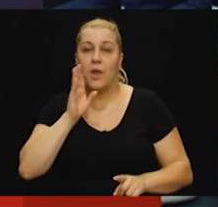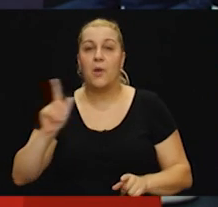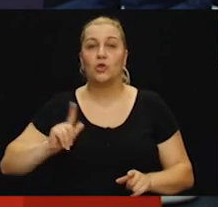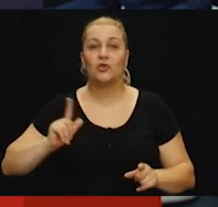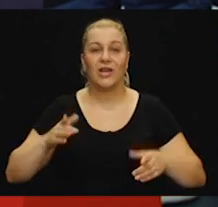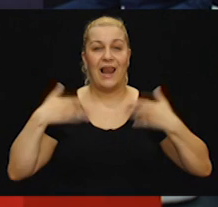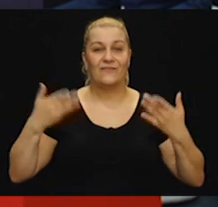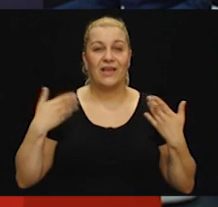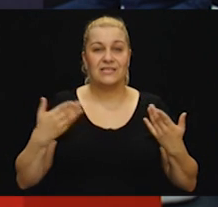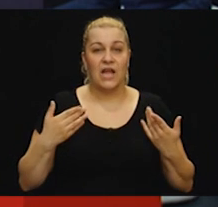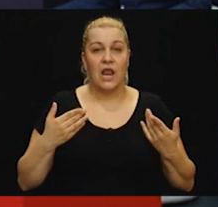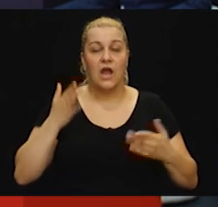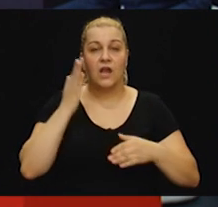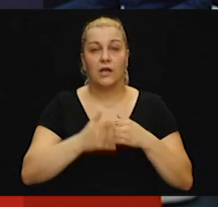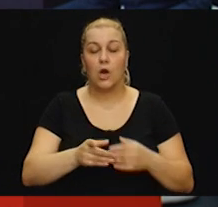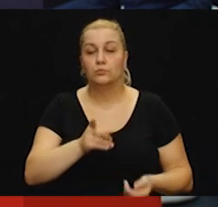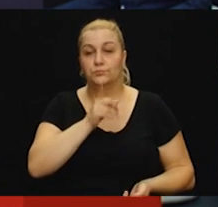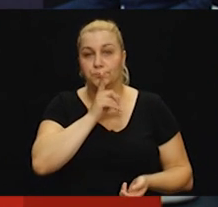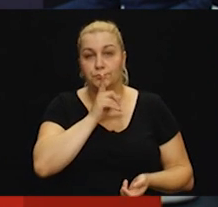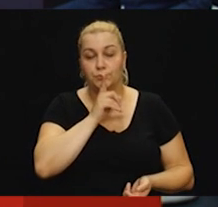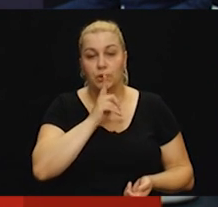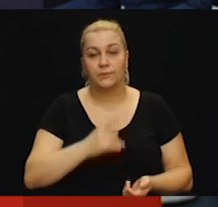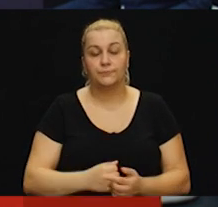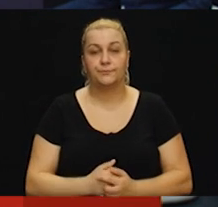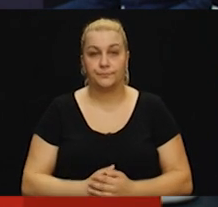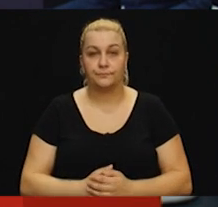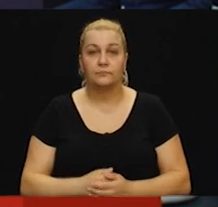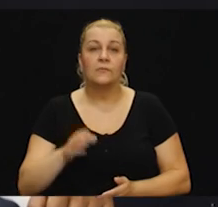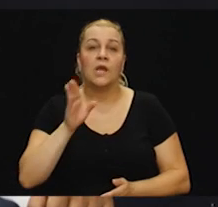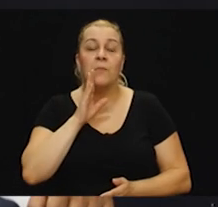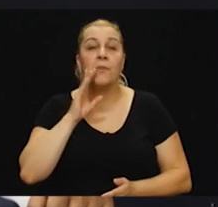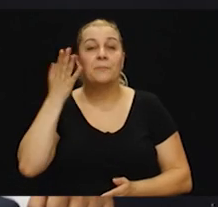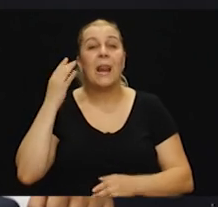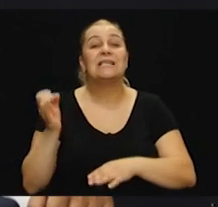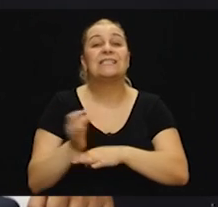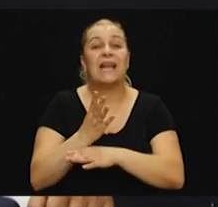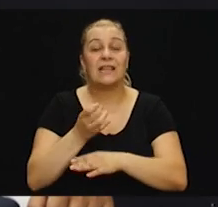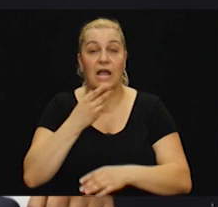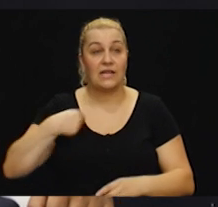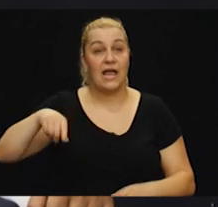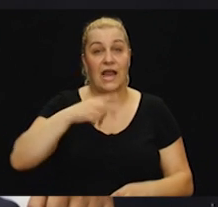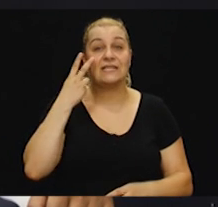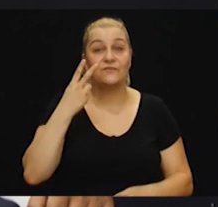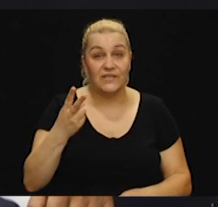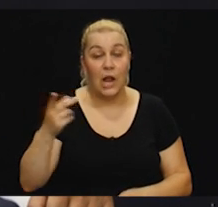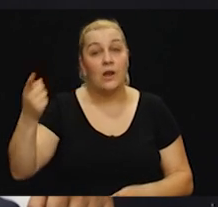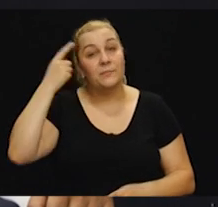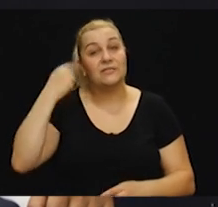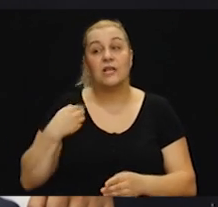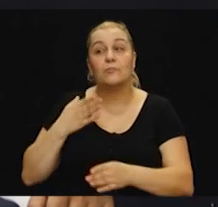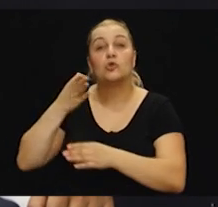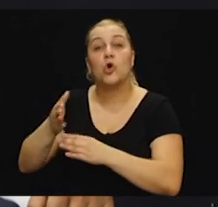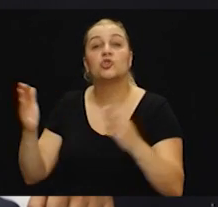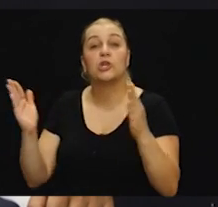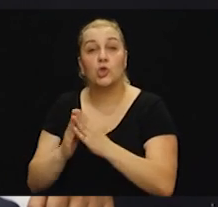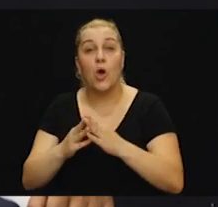muk. Da. I učinio svoje? Mater je bila cijela sritna kad nas je vidjela, jer je mislila da smo došli